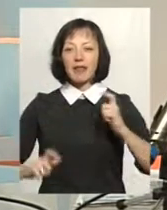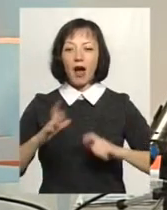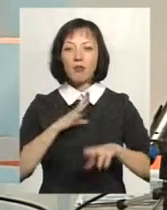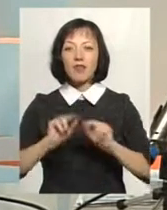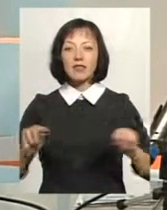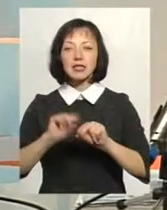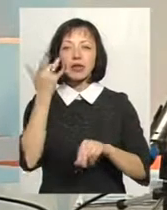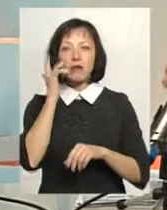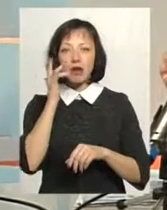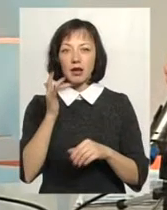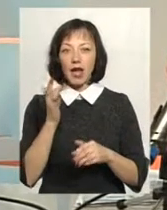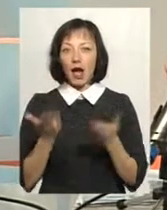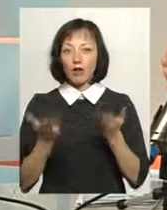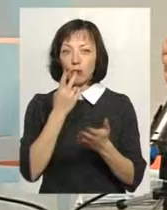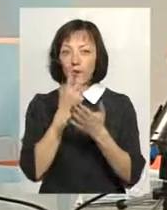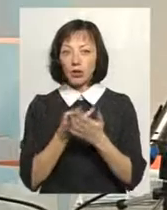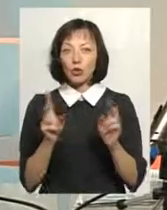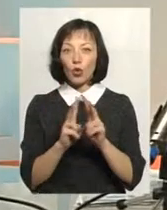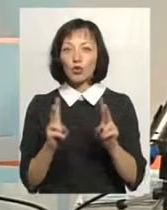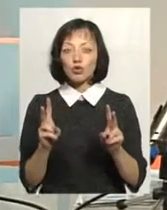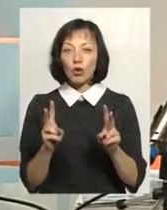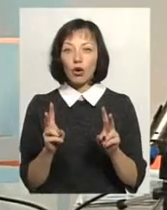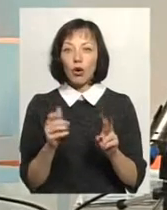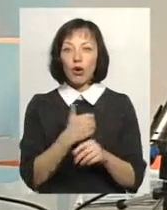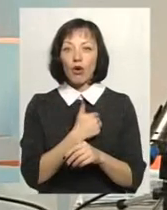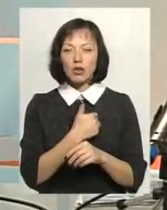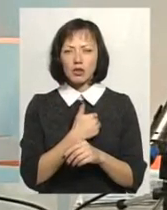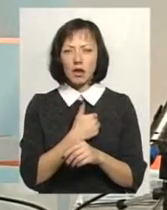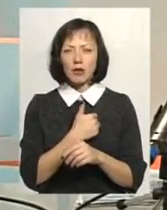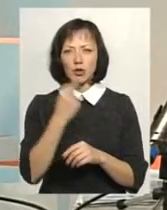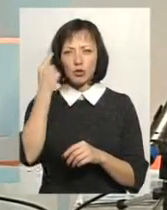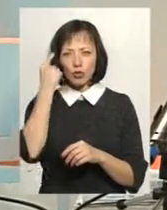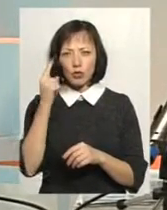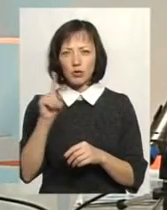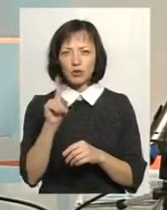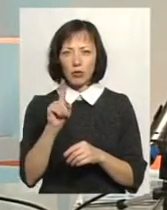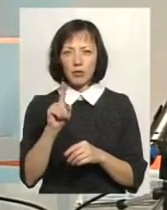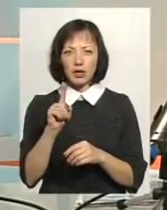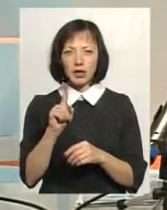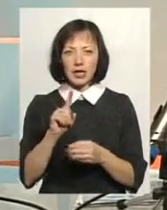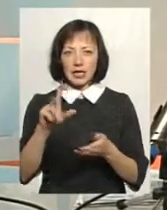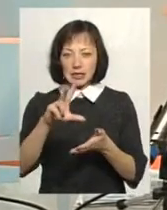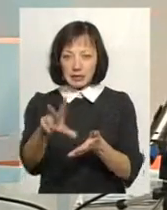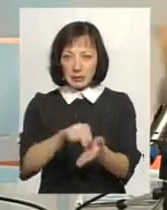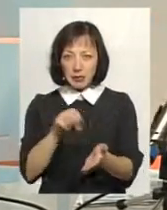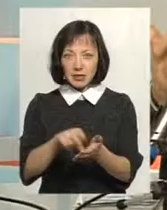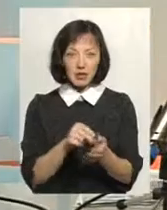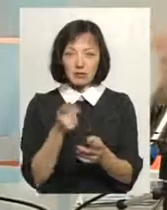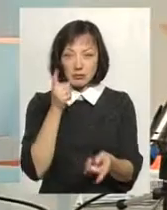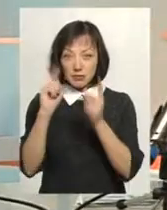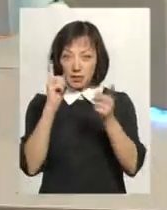з Америки, знаєте. Якщо вони бачили, що хтось хоча б думав про те, щоби списати, для них це було просто